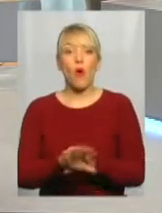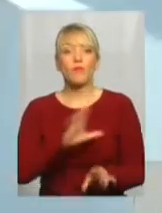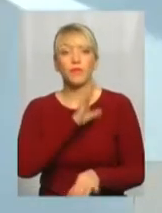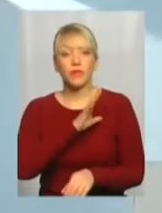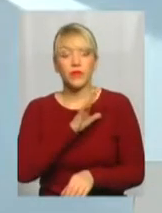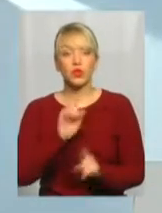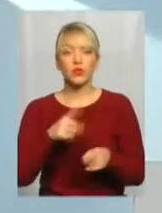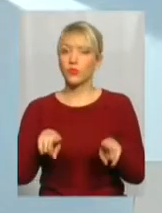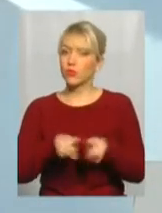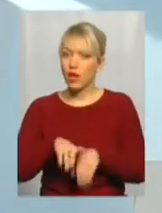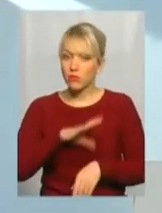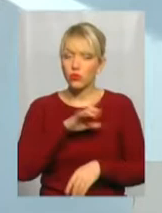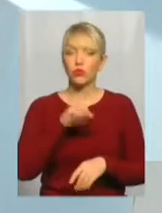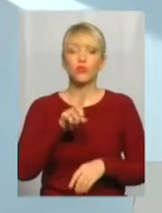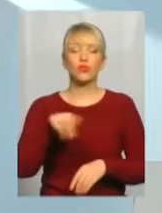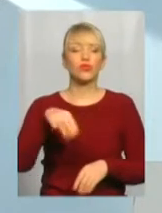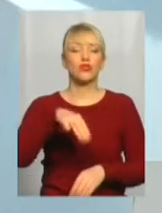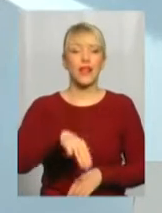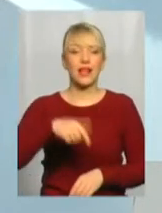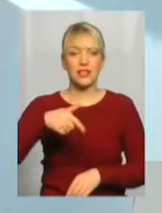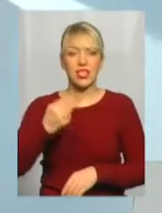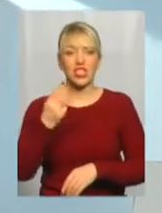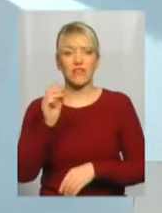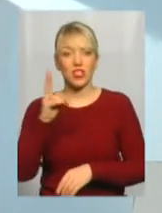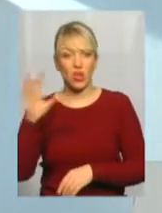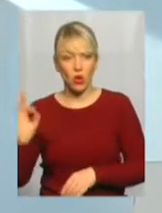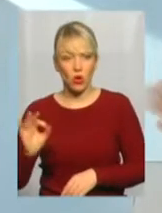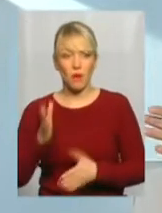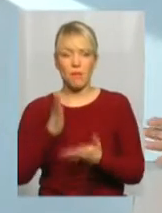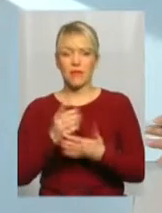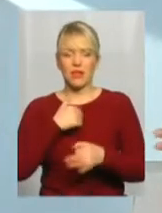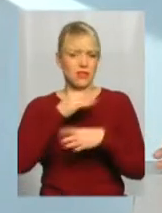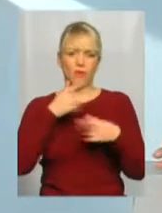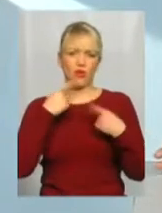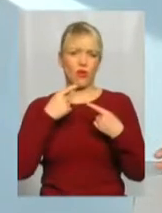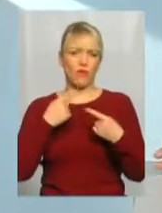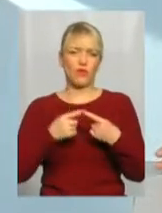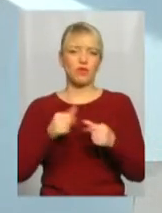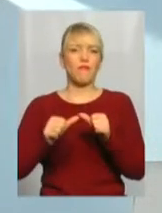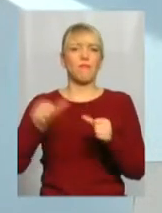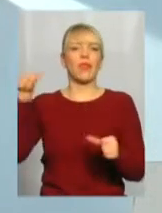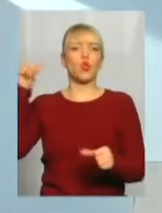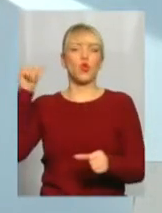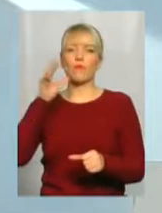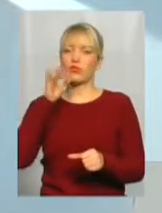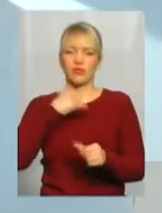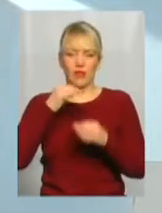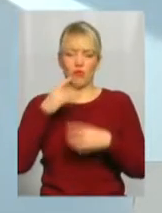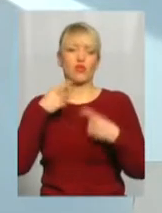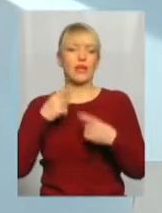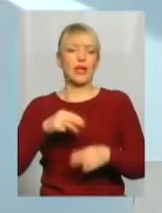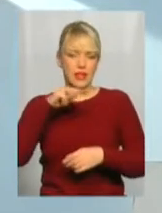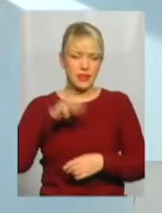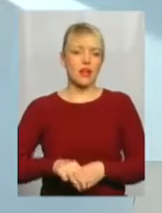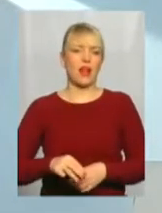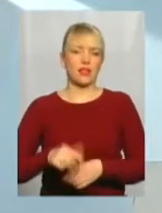Тарас Шевченко мав, я не можу про Тараса говорити в минулому часі, от Тарас Шевченко, він